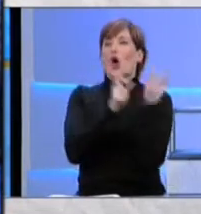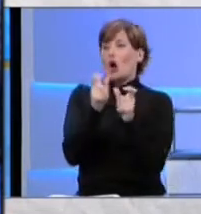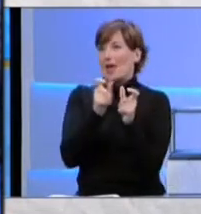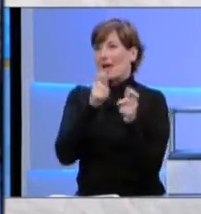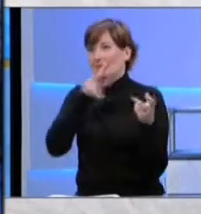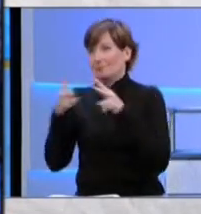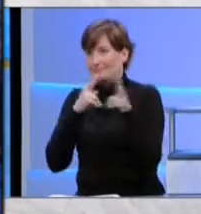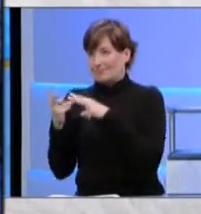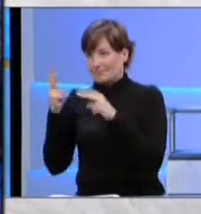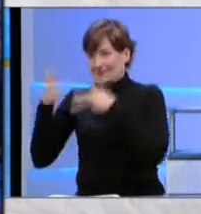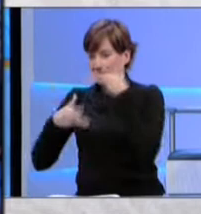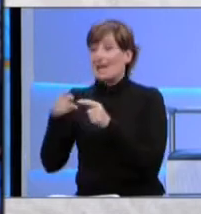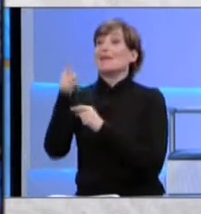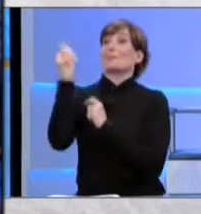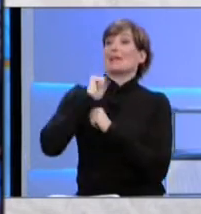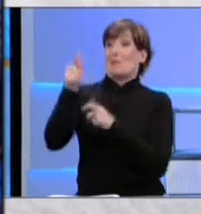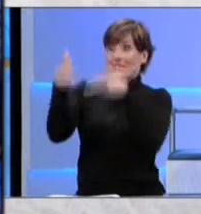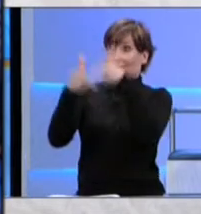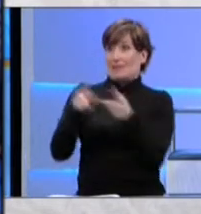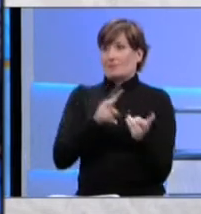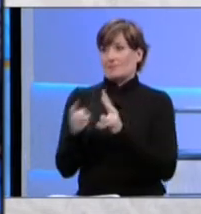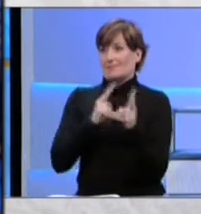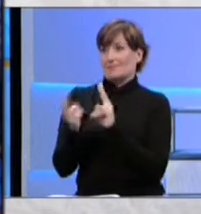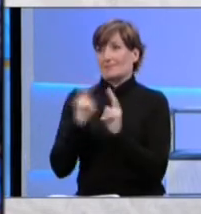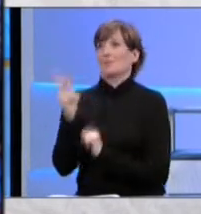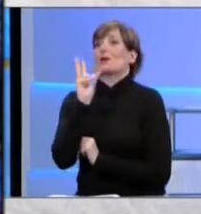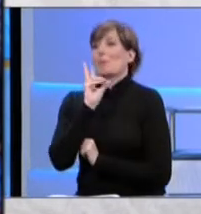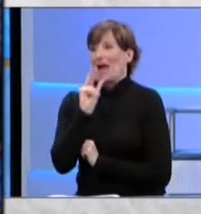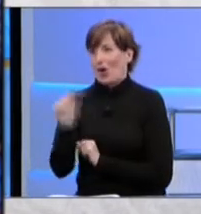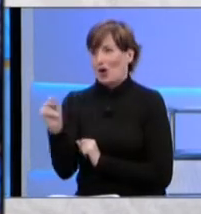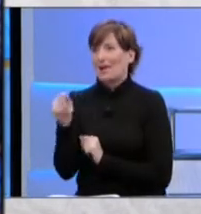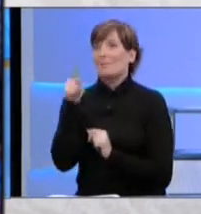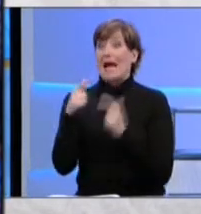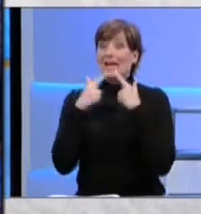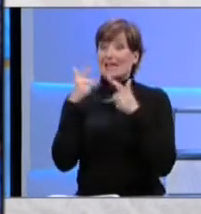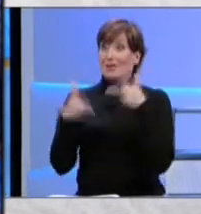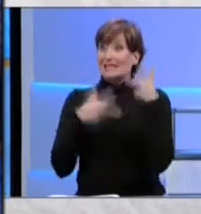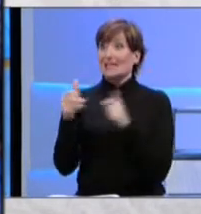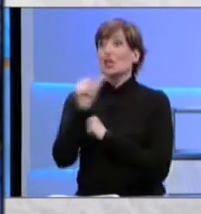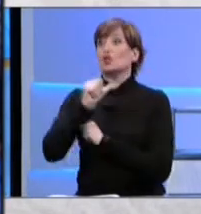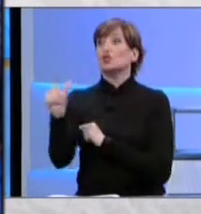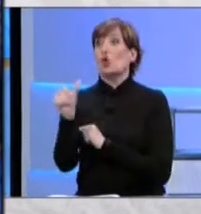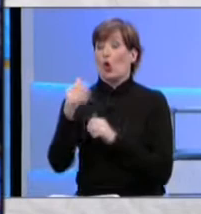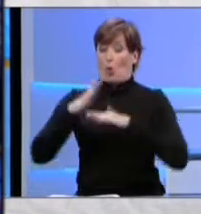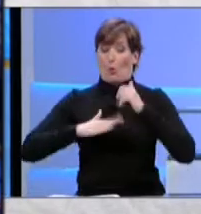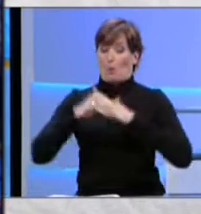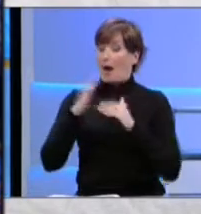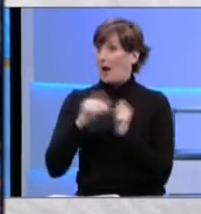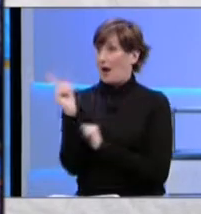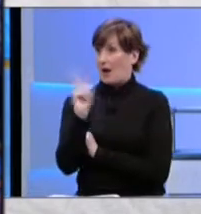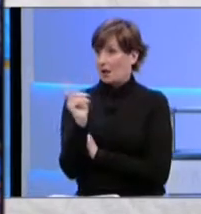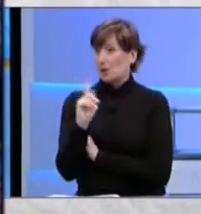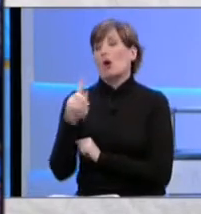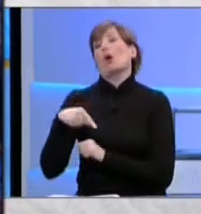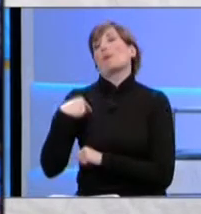i segni di Simona, ma ovviamente una lingua dei segni non è fatta solo attraverso le mani, ma è